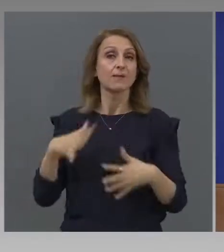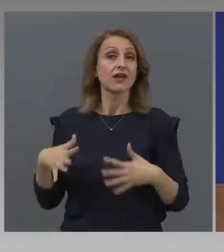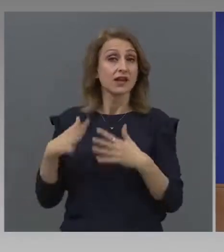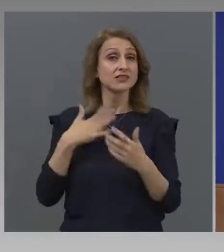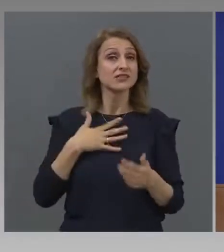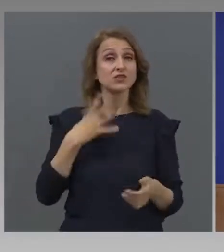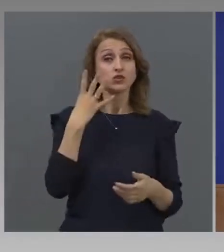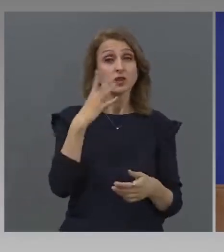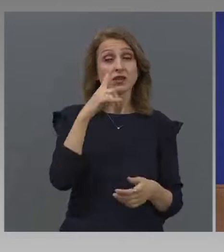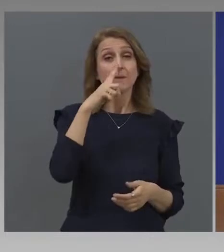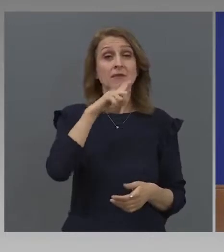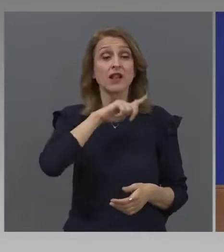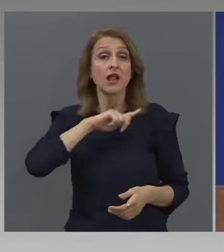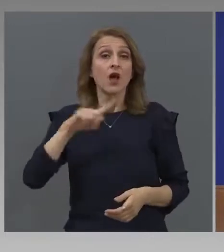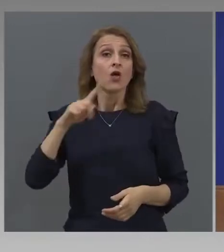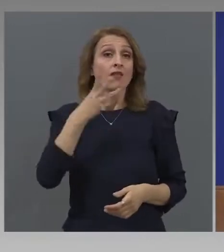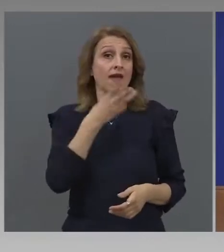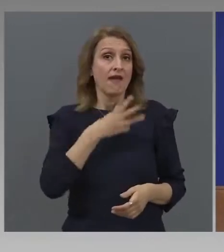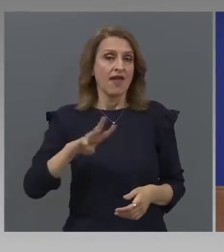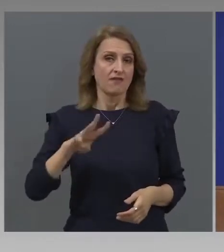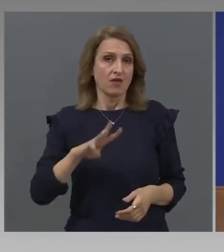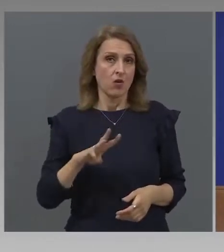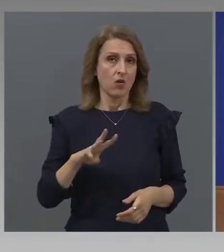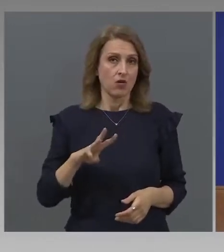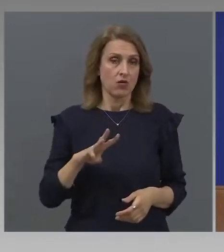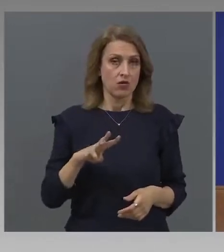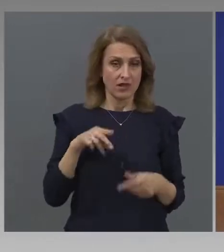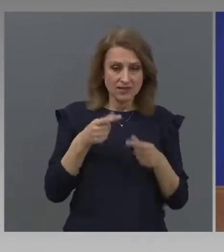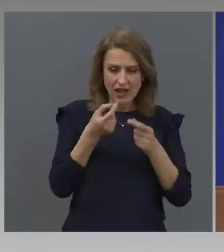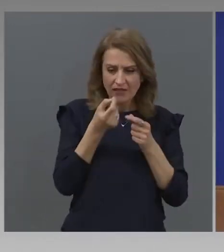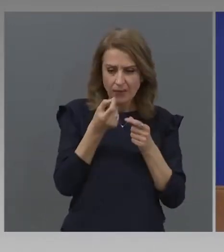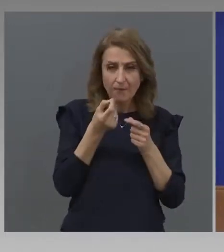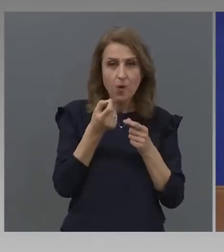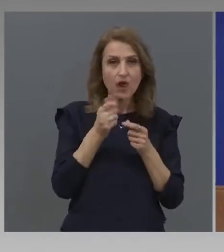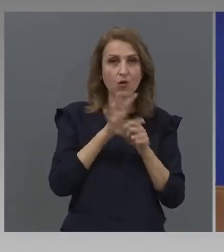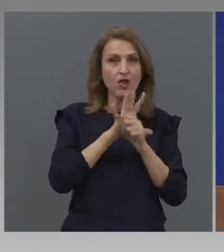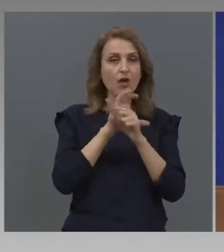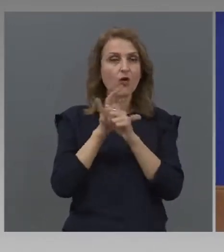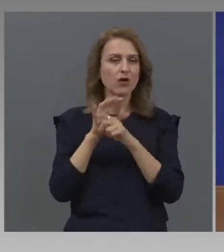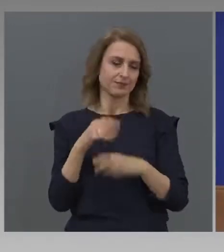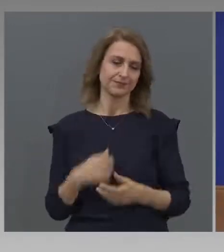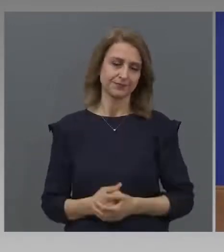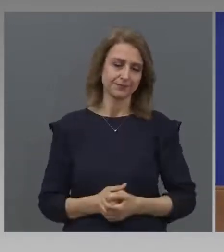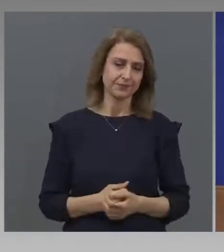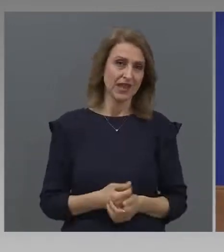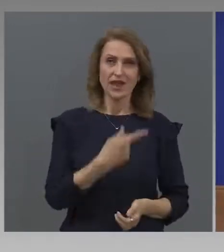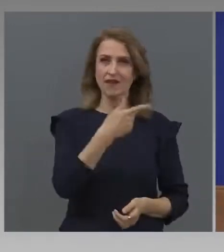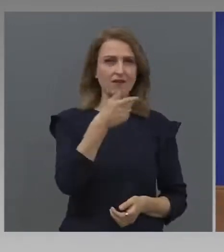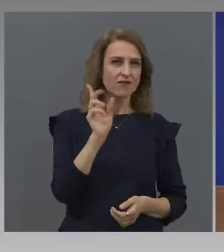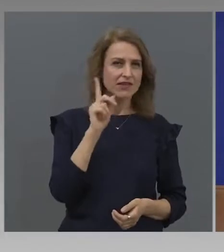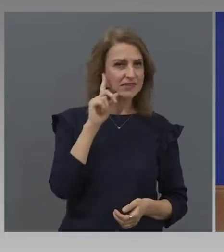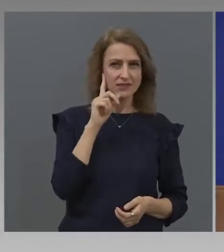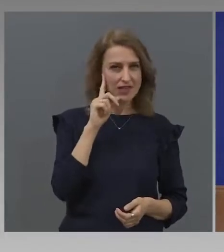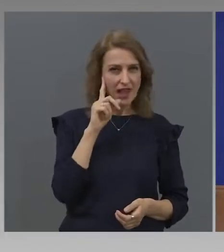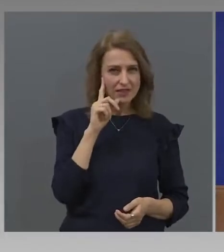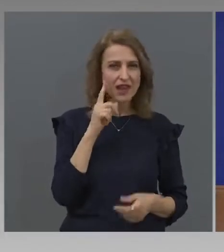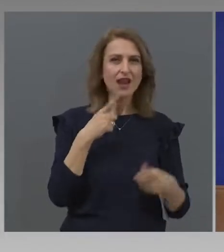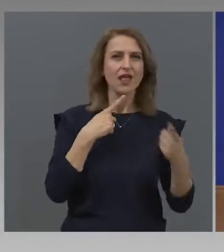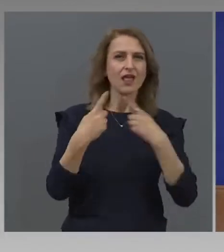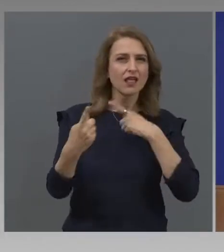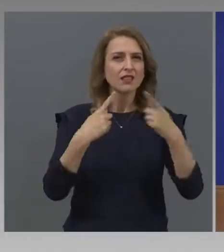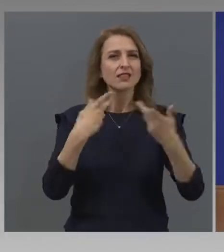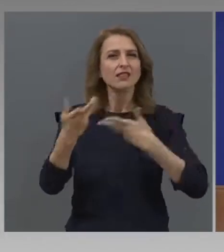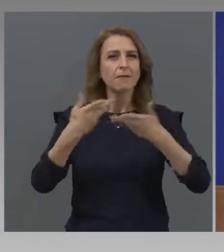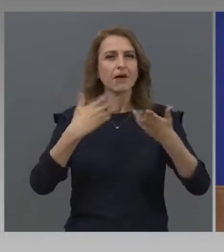евро е инвестицията, която им е нужна за тази молекули. Вие знаете ли, помните ли дебата за молекулите